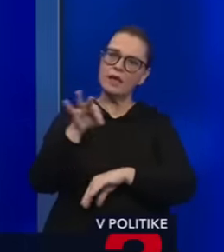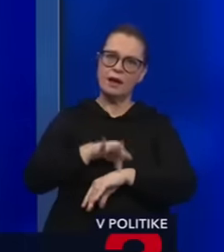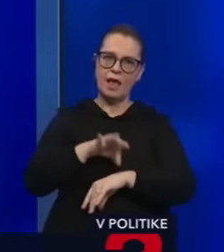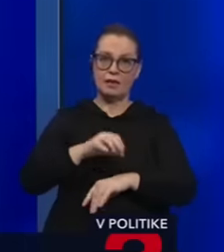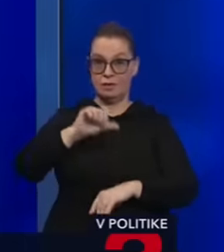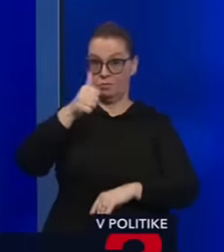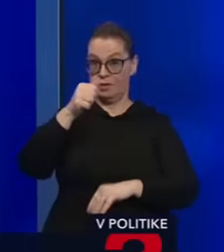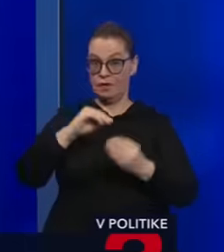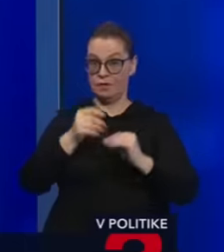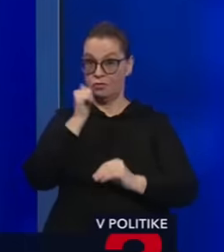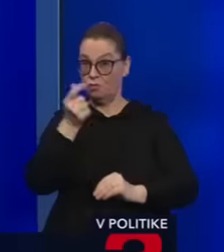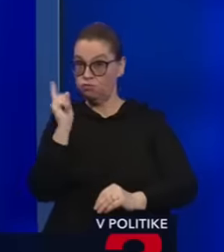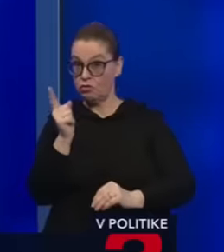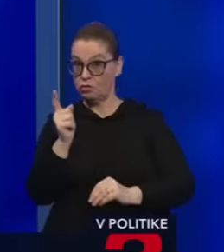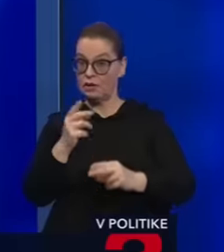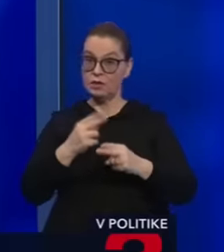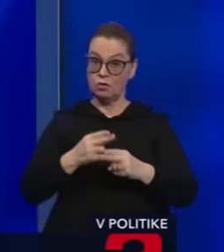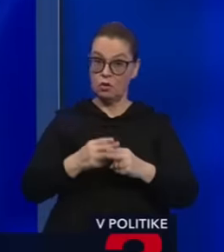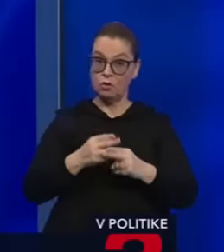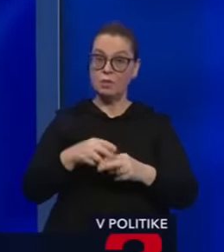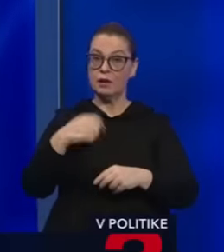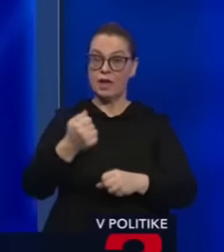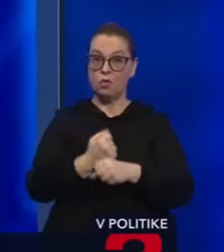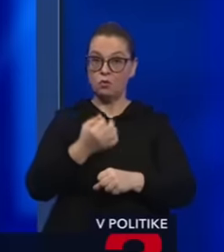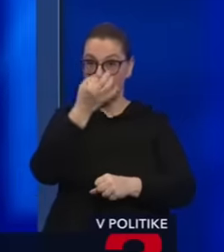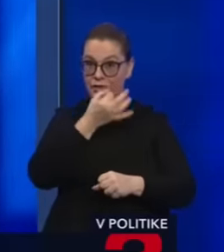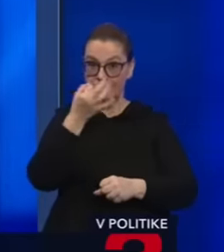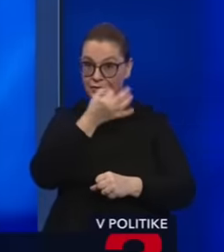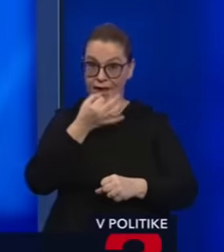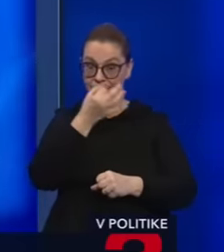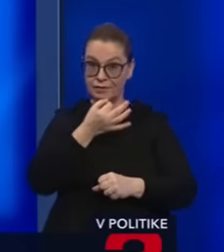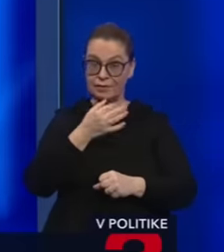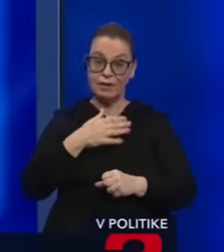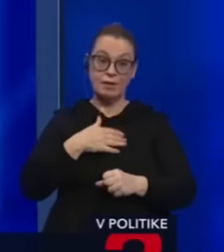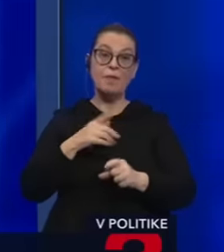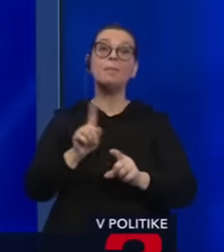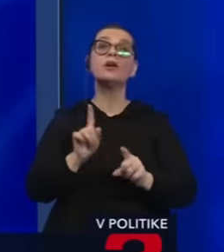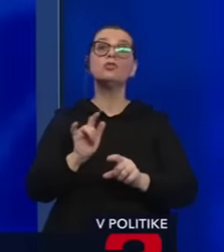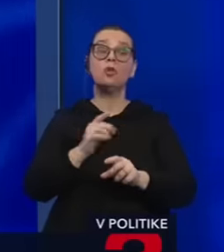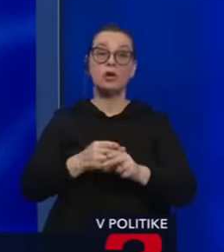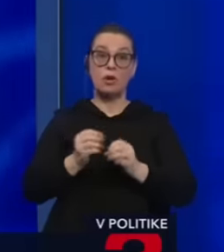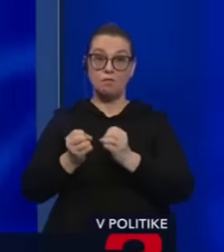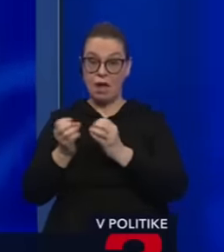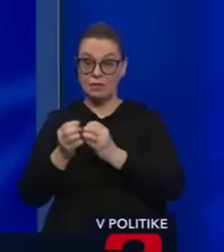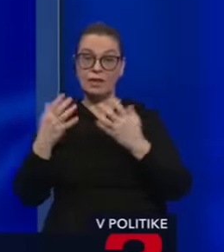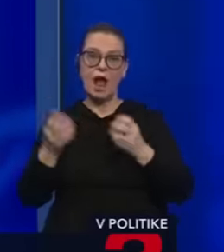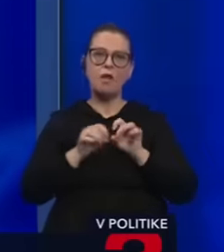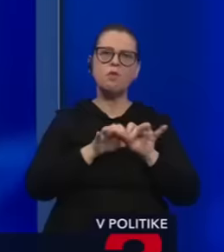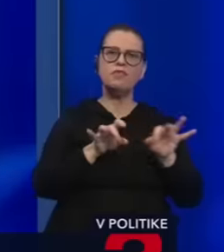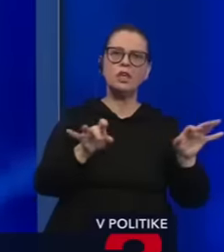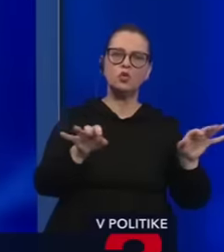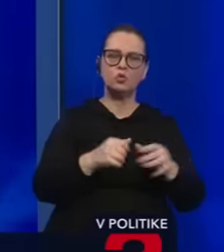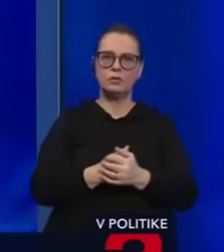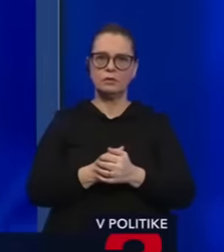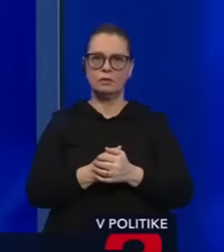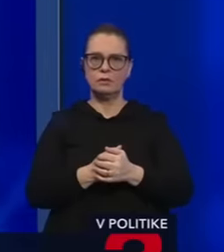prvá vec, keď majú podozrenie na nejaké ochorenie, tak si dajú robiť test, aby vedeli, či majú vírusové alebo bakteriálne ochorenie a nikto z toho nerobí vedu. A napriek